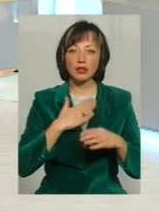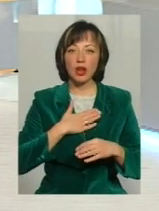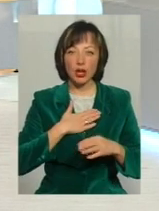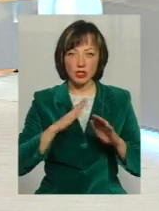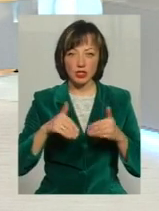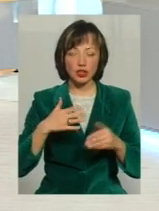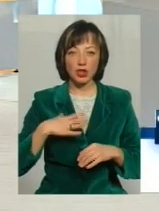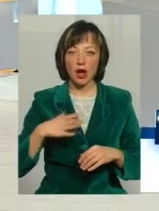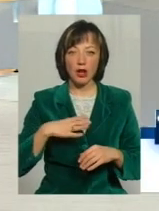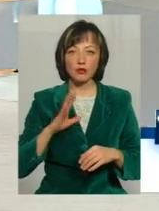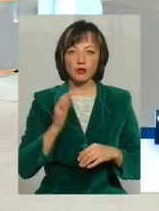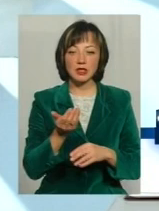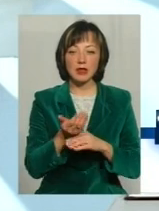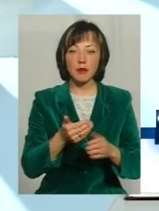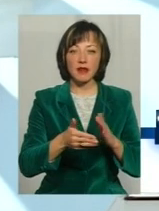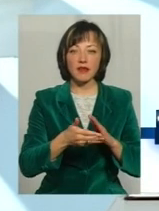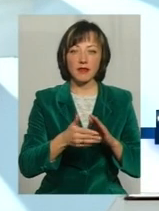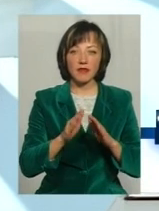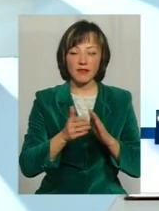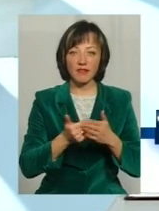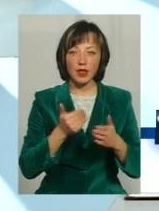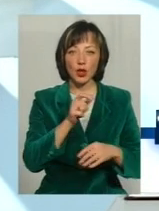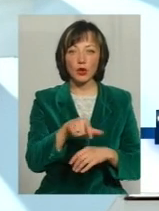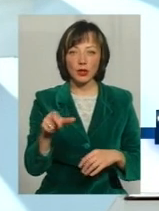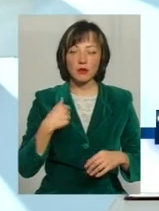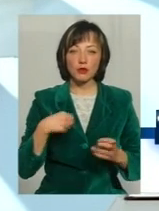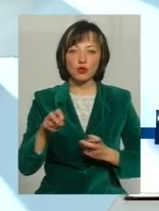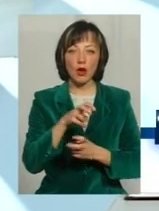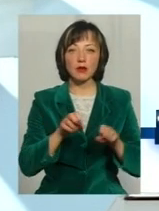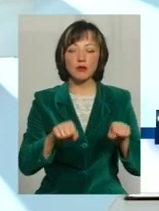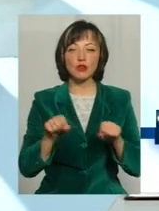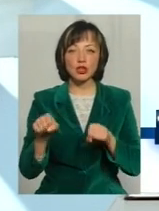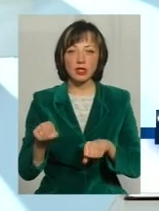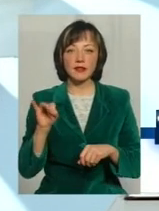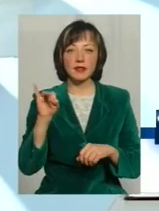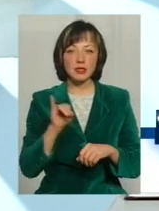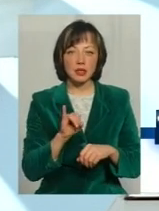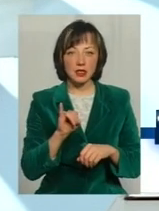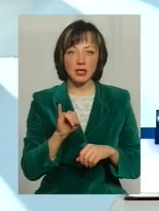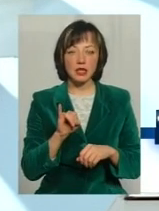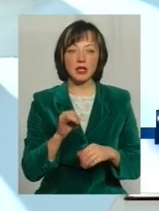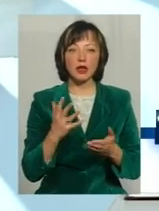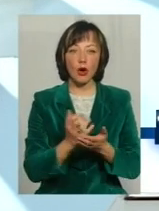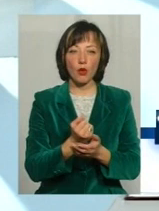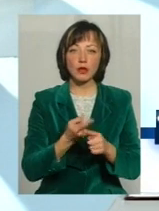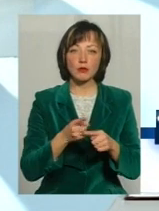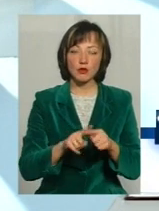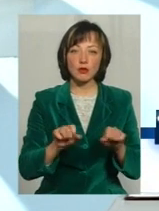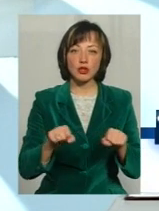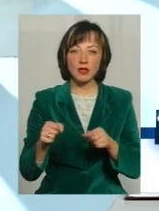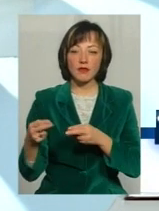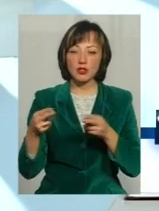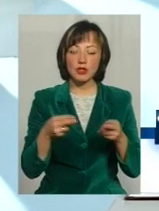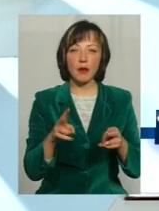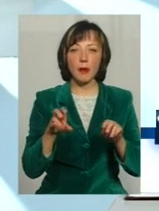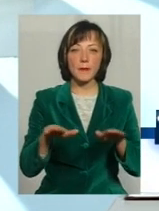чекати, коли буде запит людей Ми маємо шукати можливість і знаходимо цю можливість Виїжджаємо на